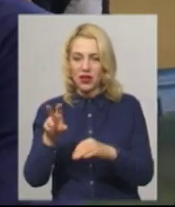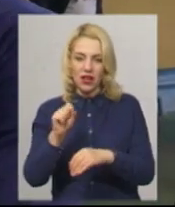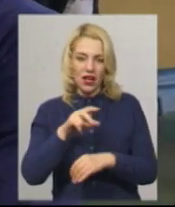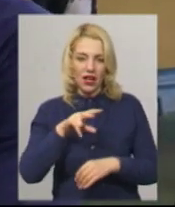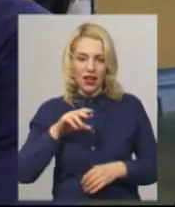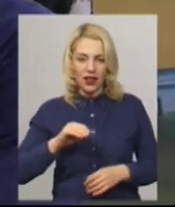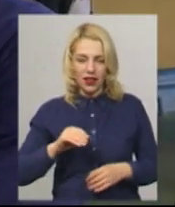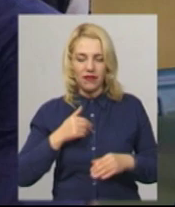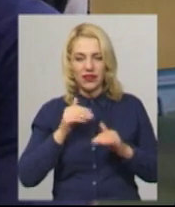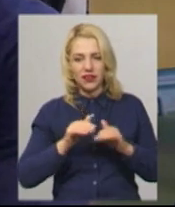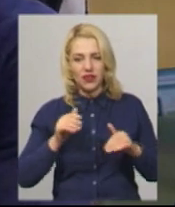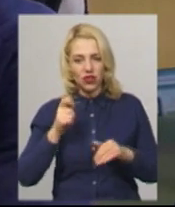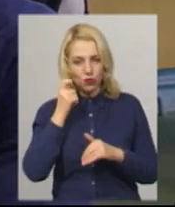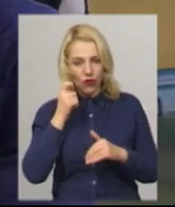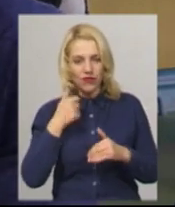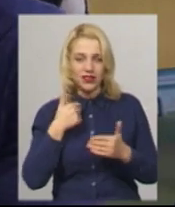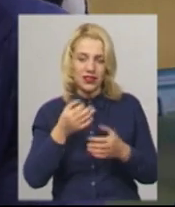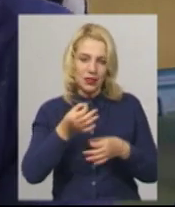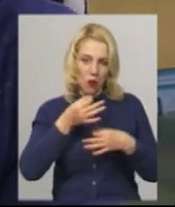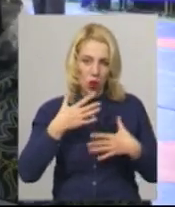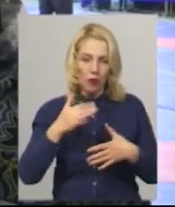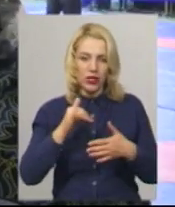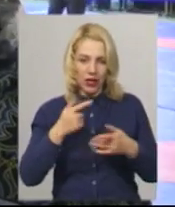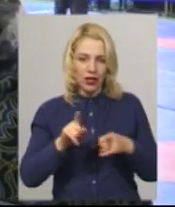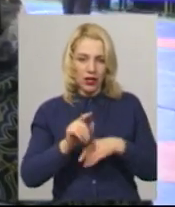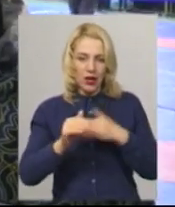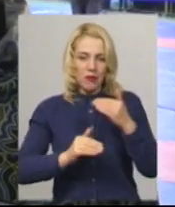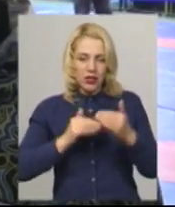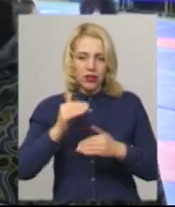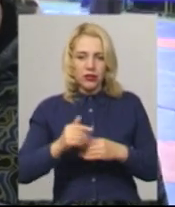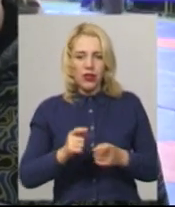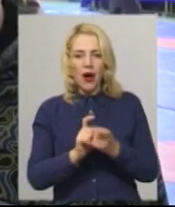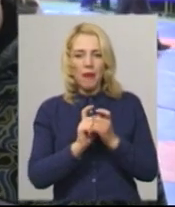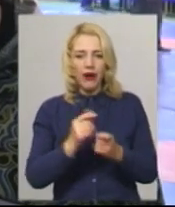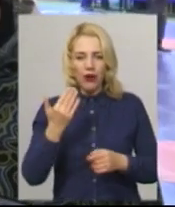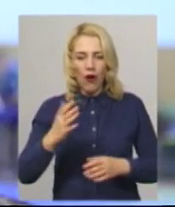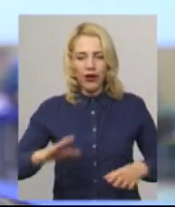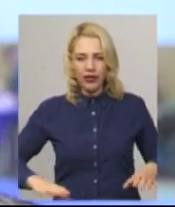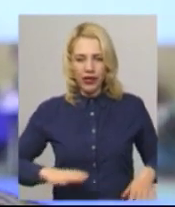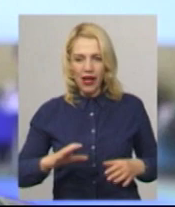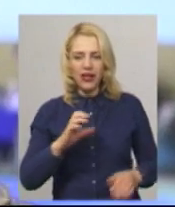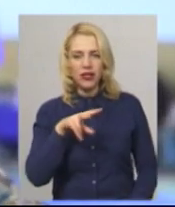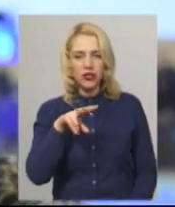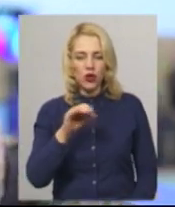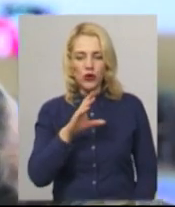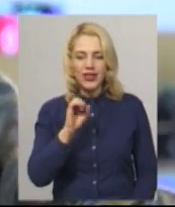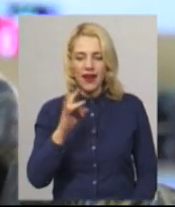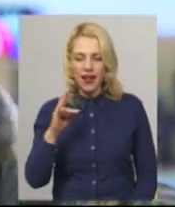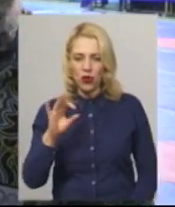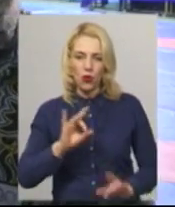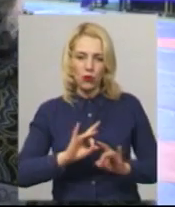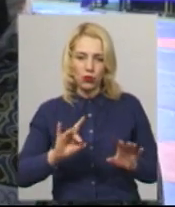дитячому віті самому сподобалося і вже так і пішло». Поєдинок його тренер Сергій Слюсаренко прокоментував так.